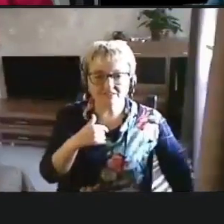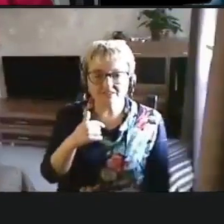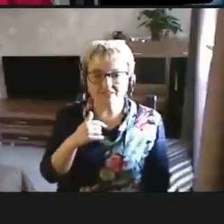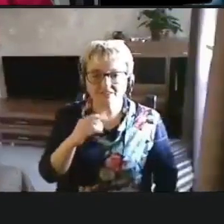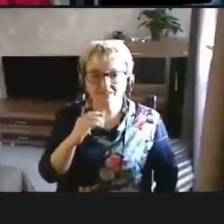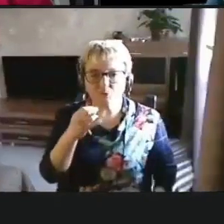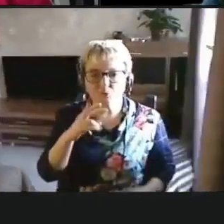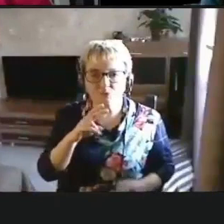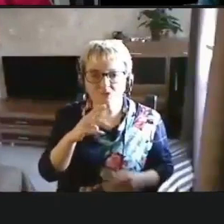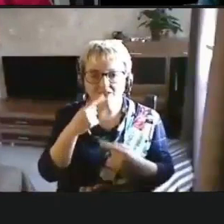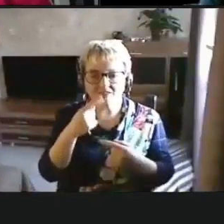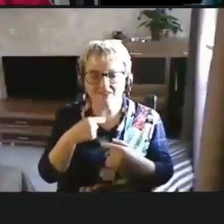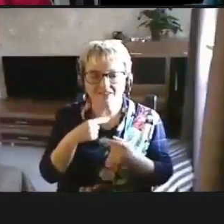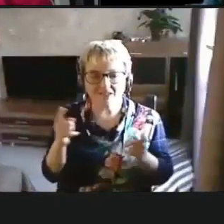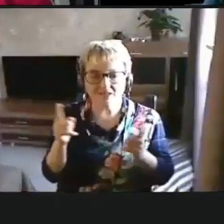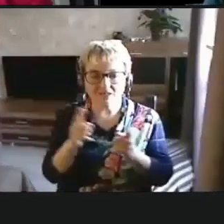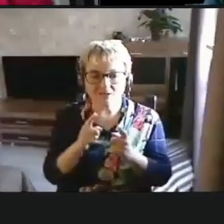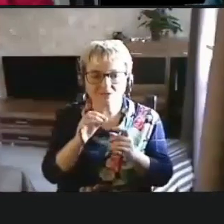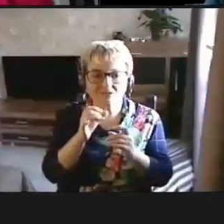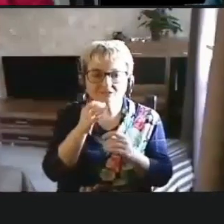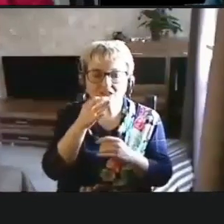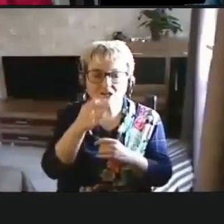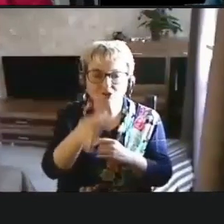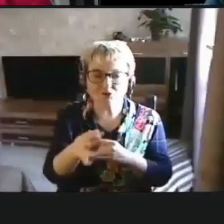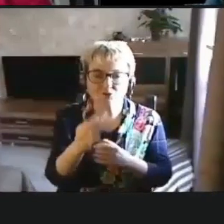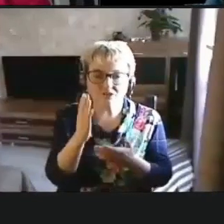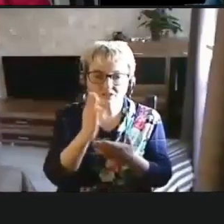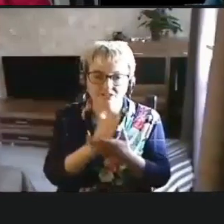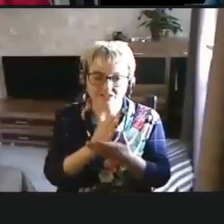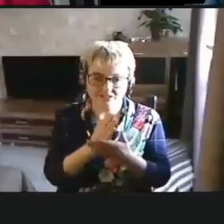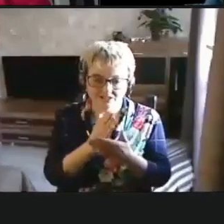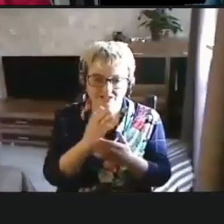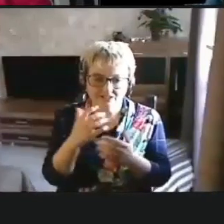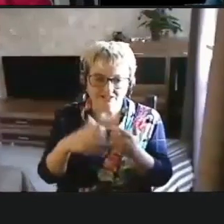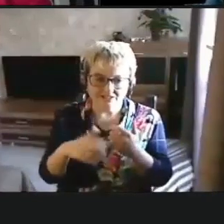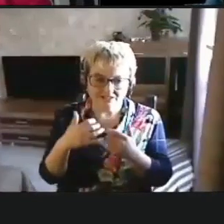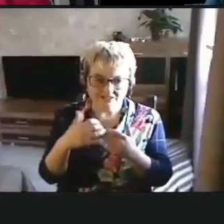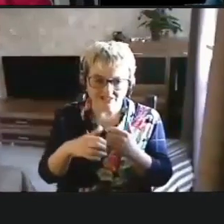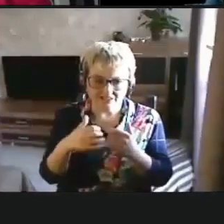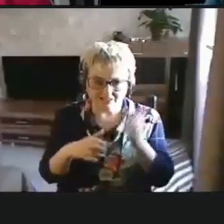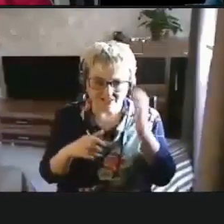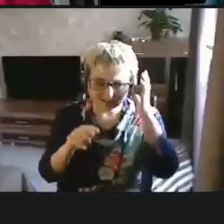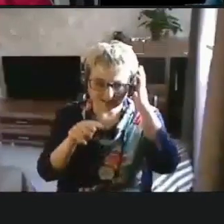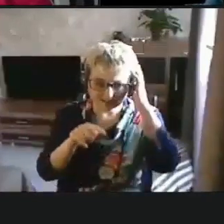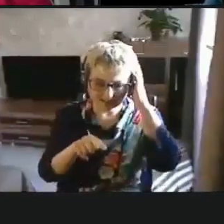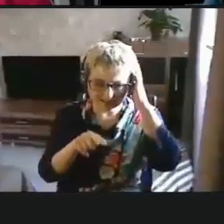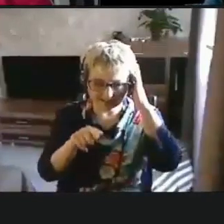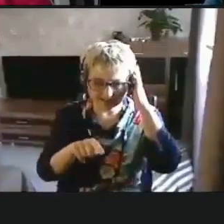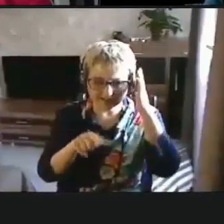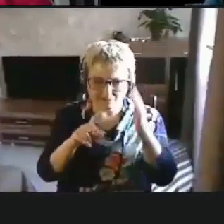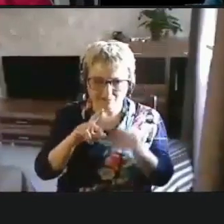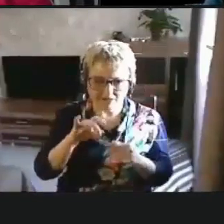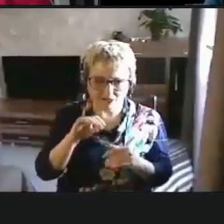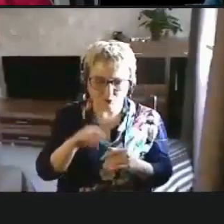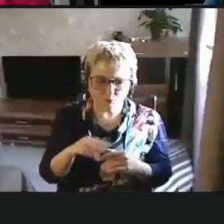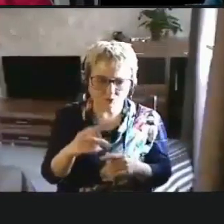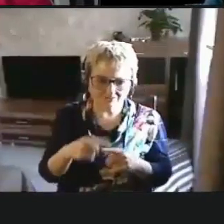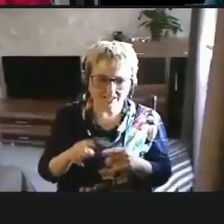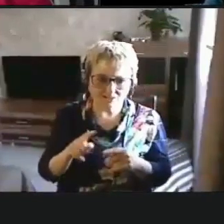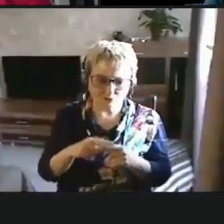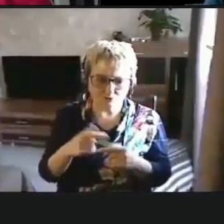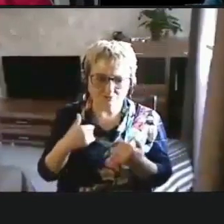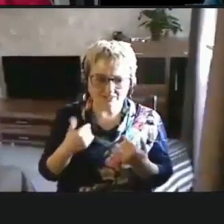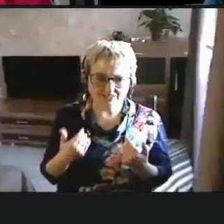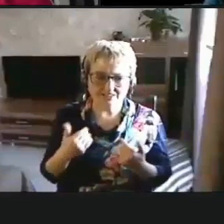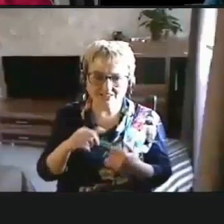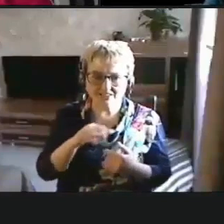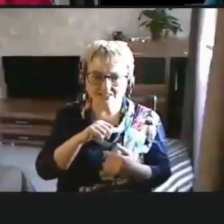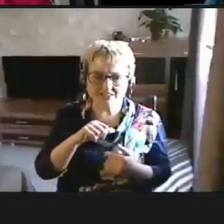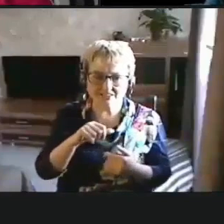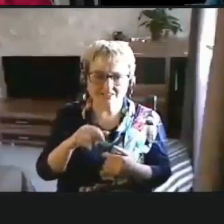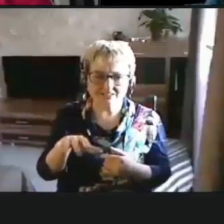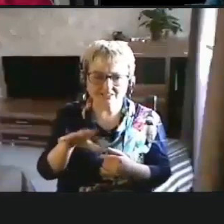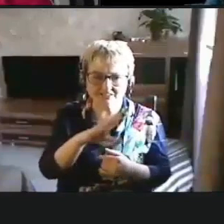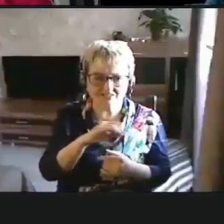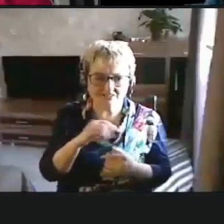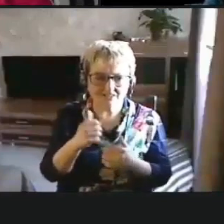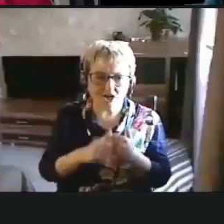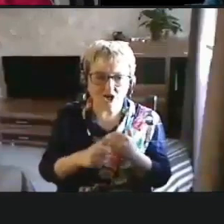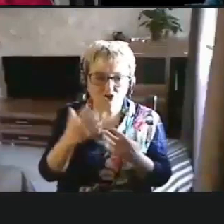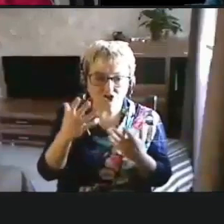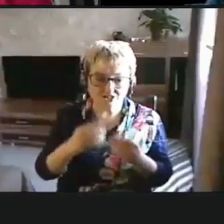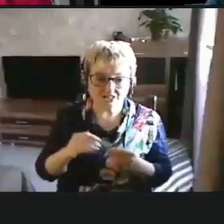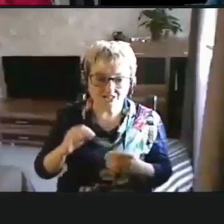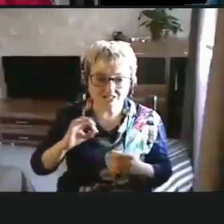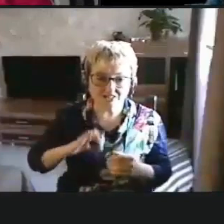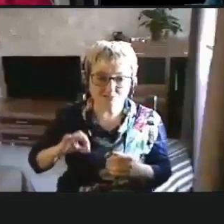начну коротко. Есть даже среди тех продуктов, которые мы с вами используем каждый день,